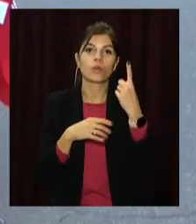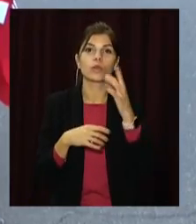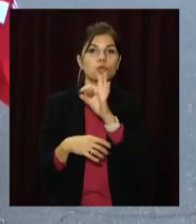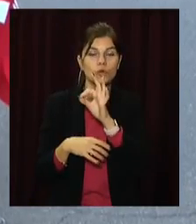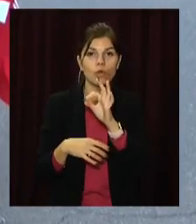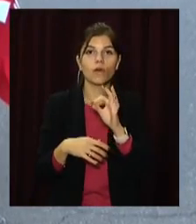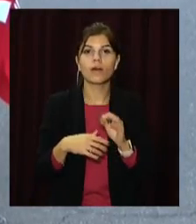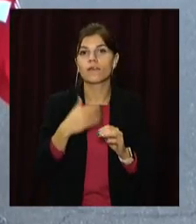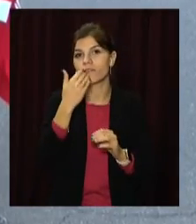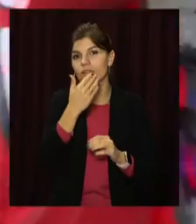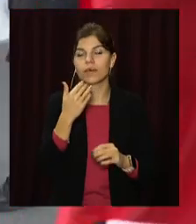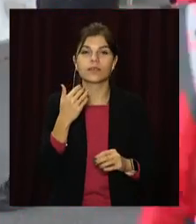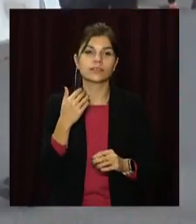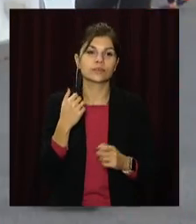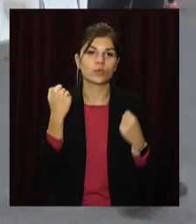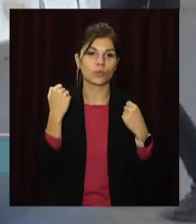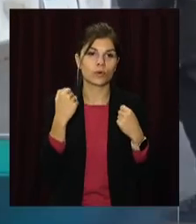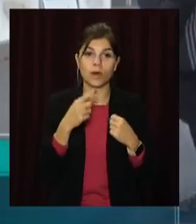на користь «Гірника спорту».